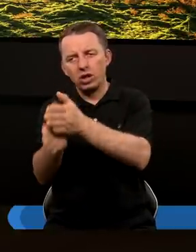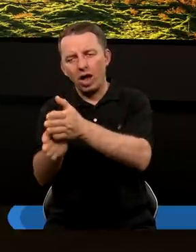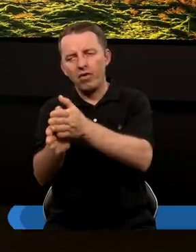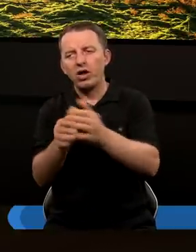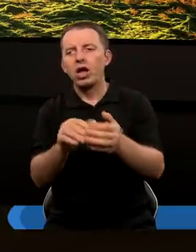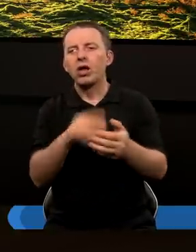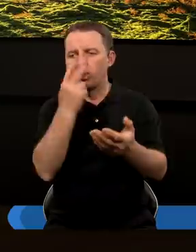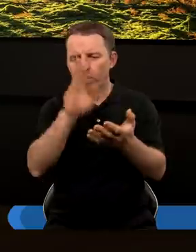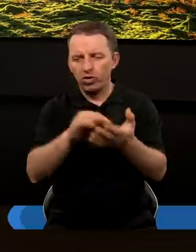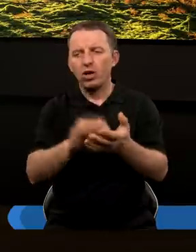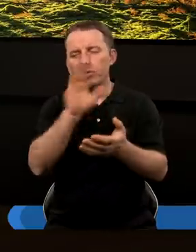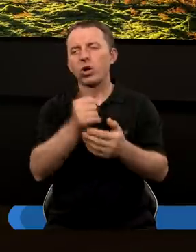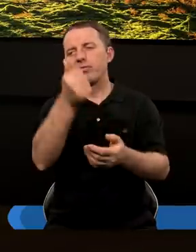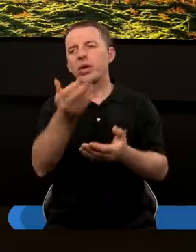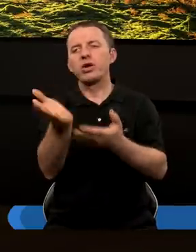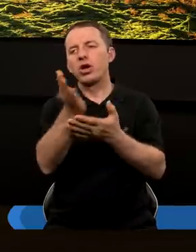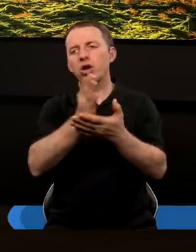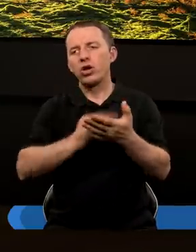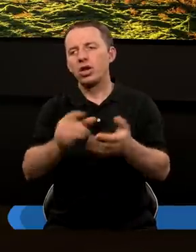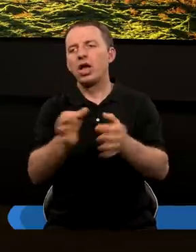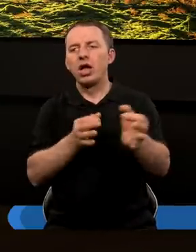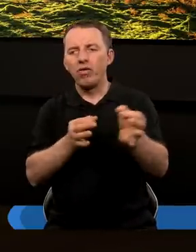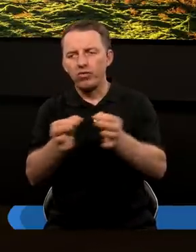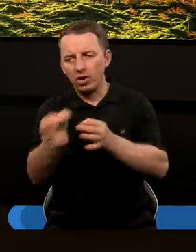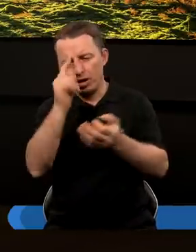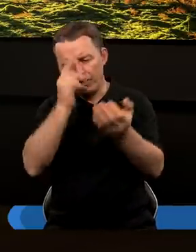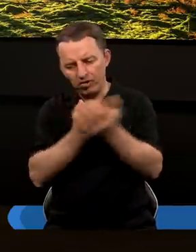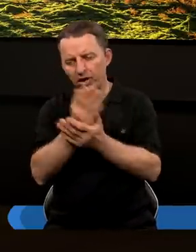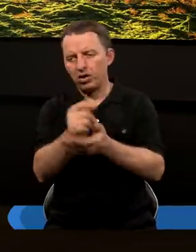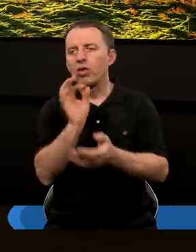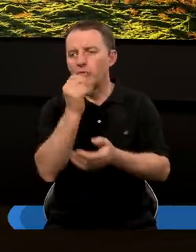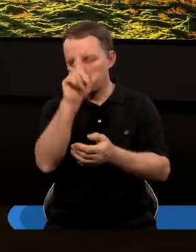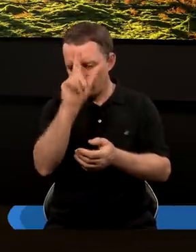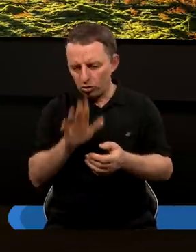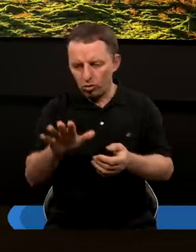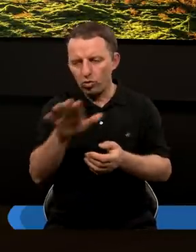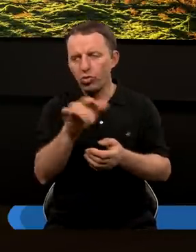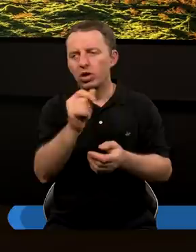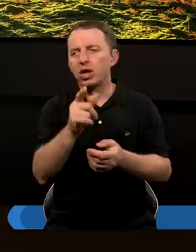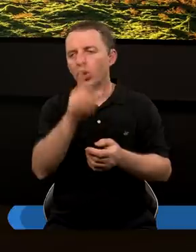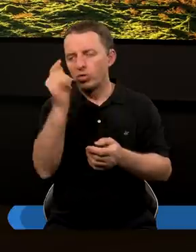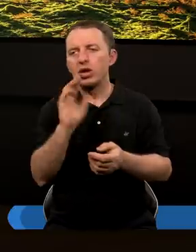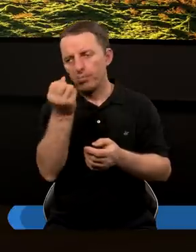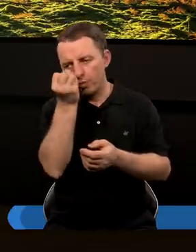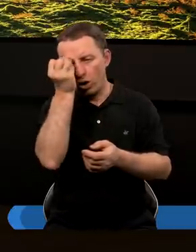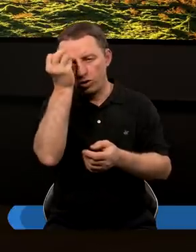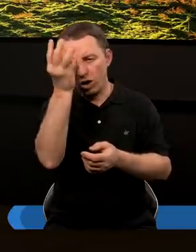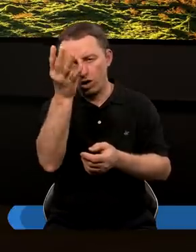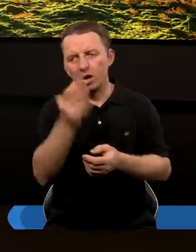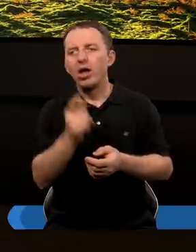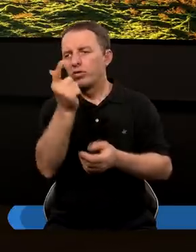Doświadcza Boga w pierwszym rozdziale w tej historii. Widzi wierność młodych ludzi, która owocuje ich mądrością.